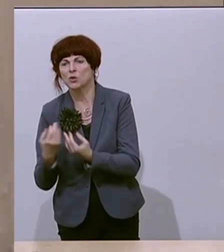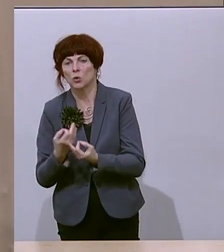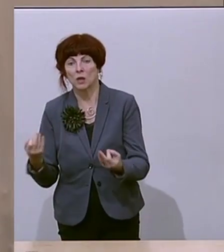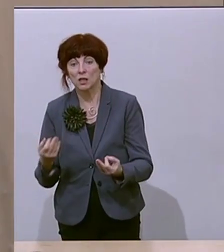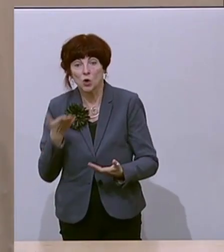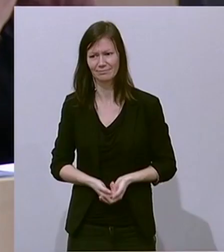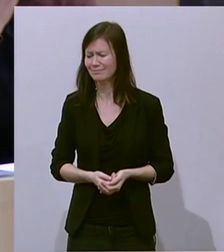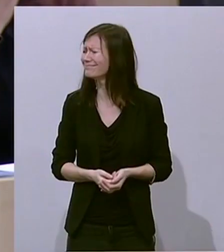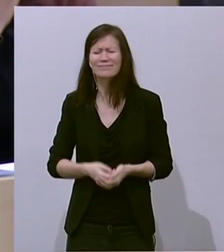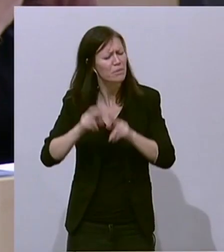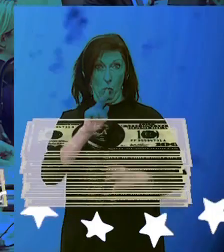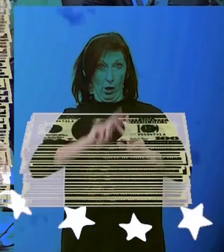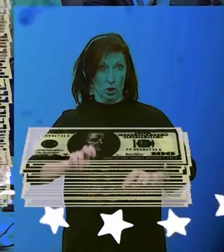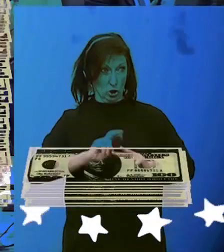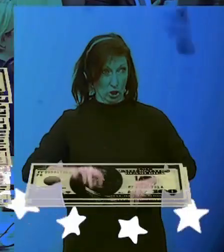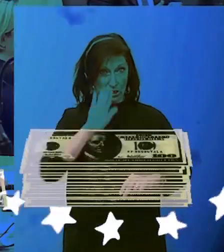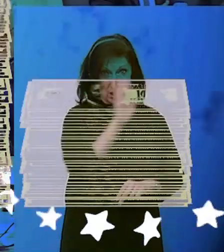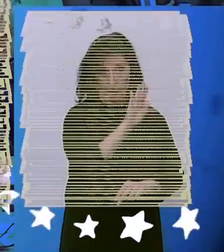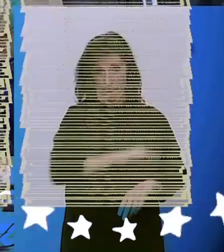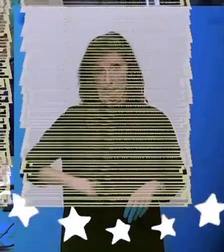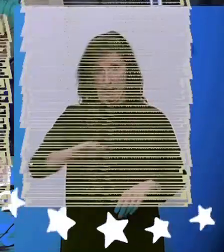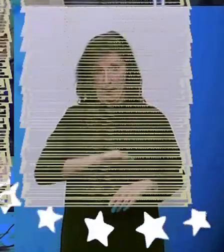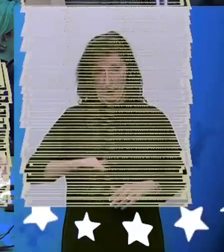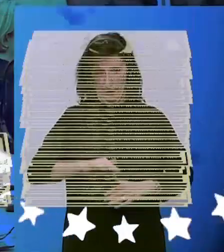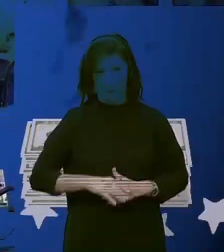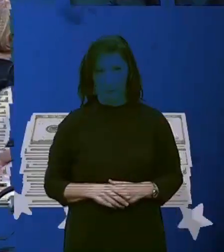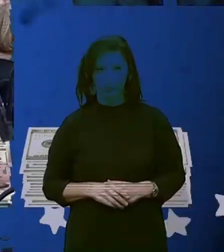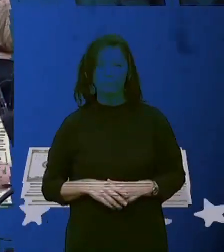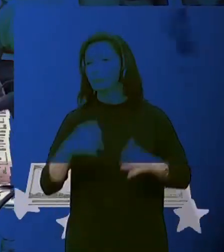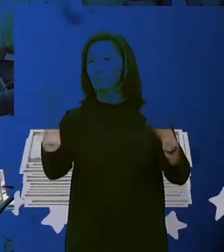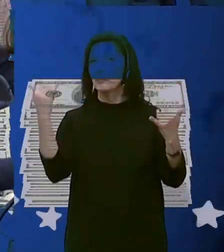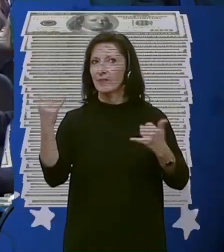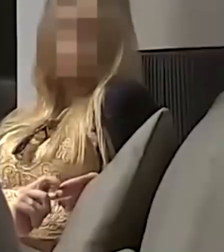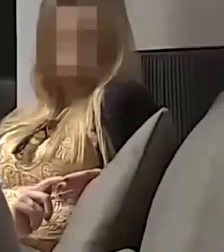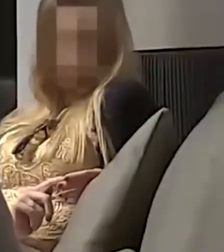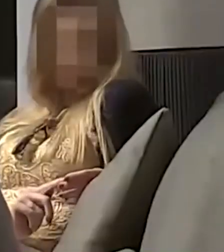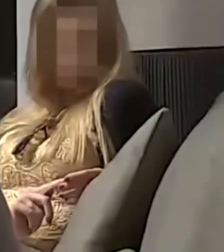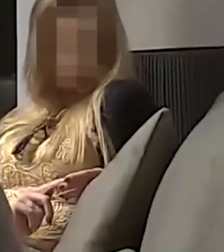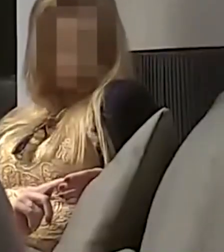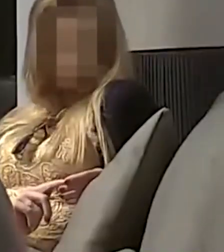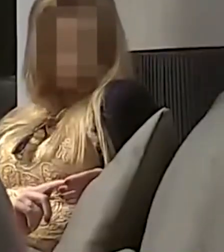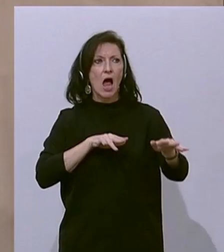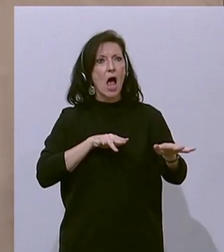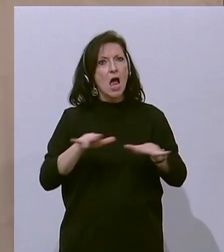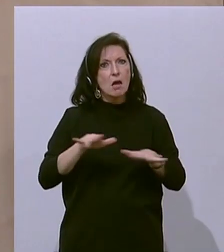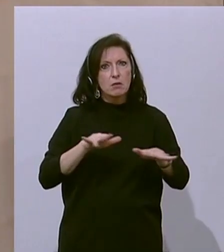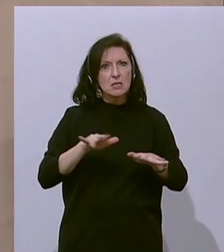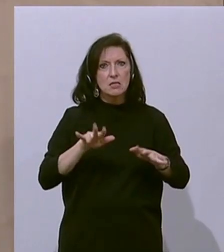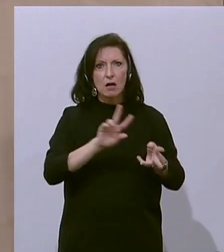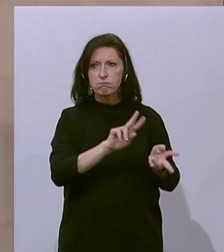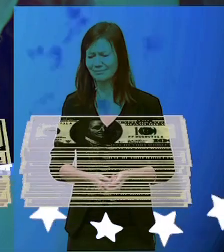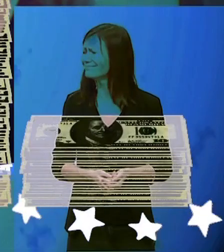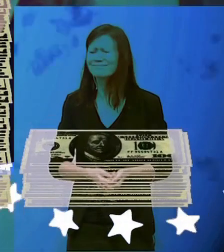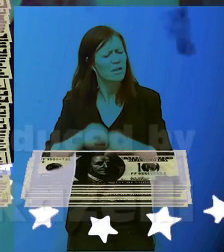mit einem Staatseigentum um? Ja Ja Ja Ja Von Ibiza Zu causa